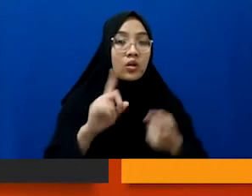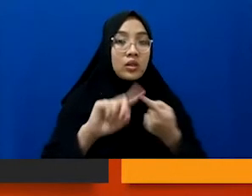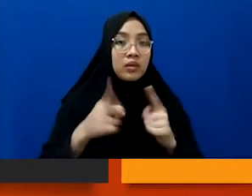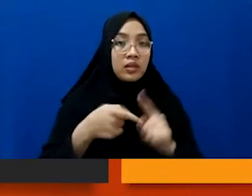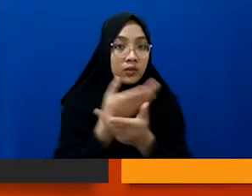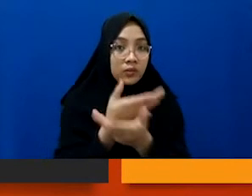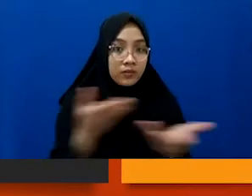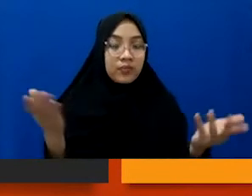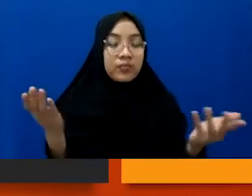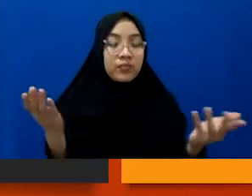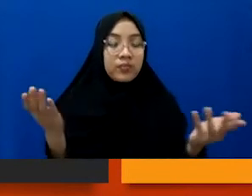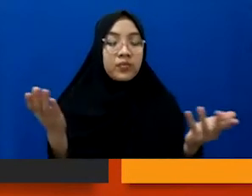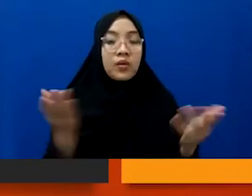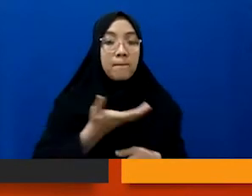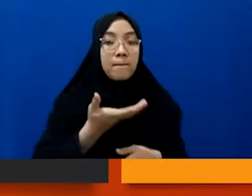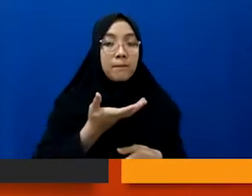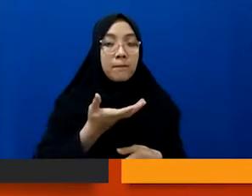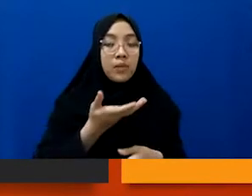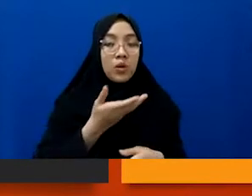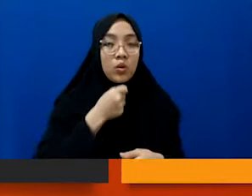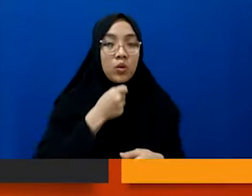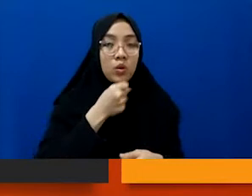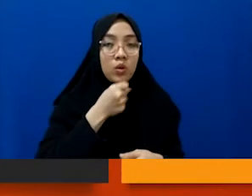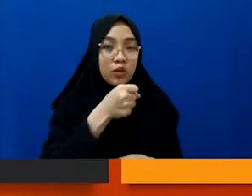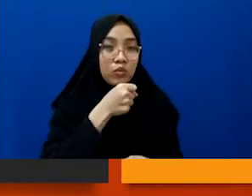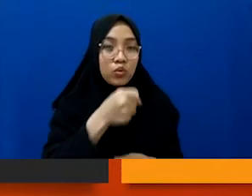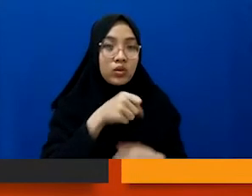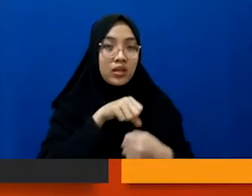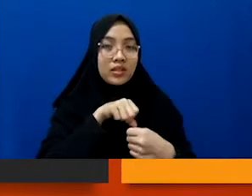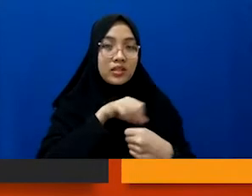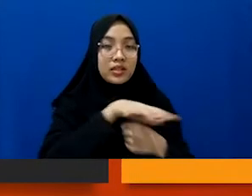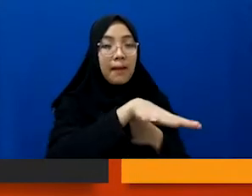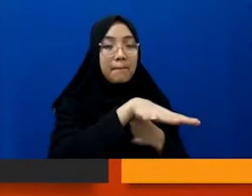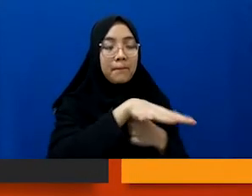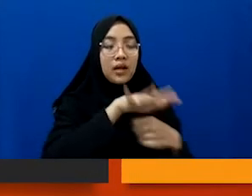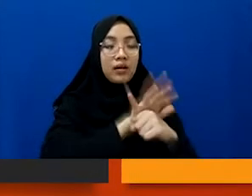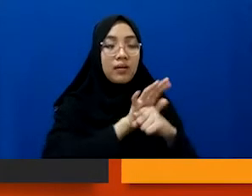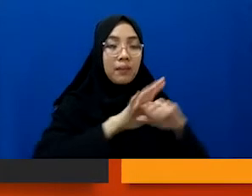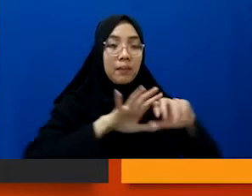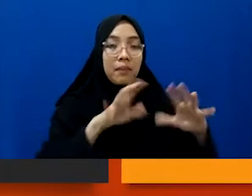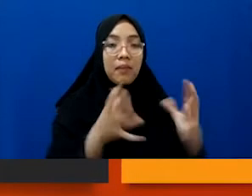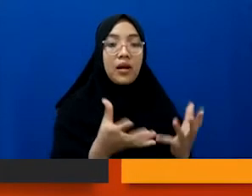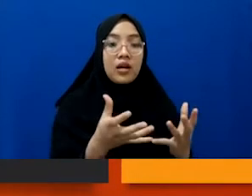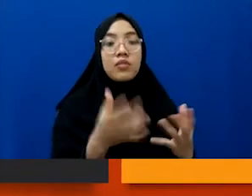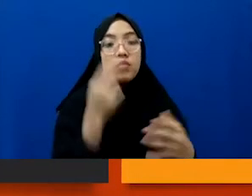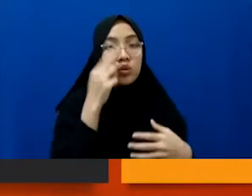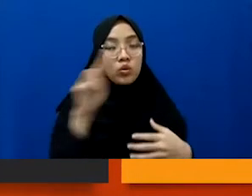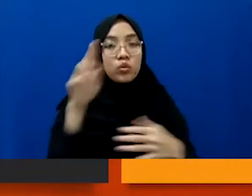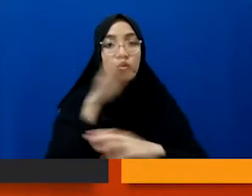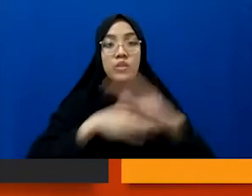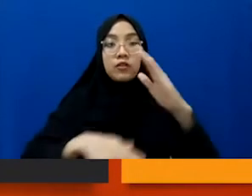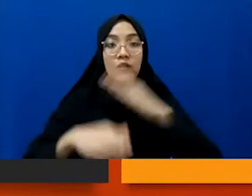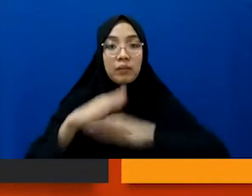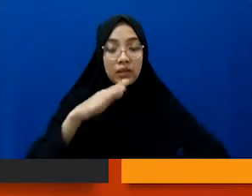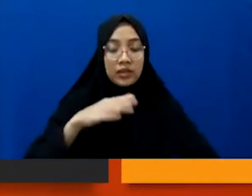ingin meliput misalnya dampak pandemi terhadap defable, gitu